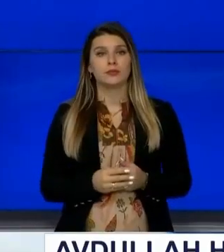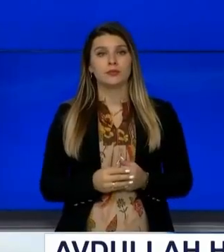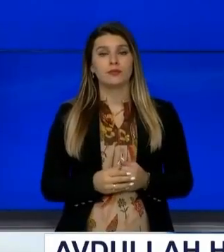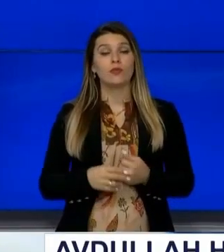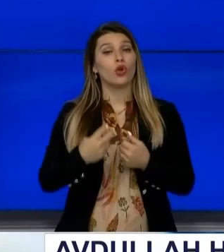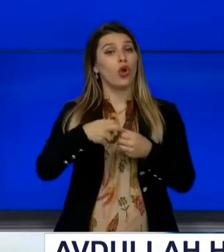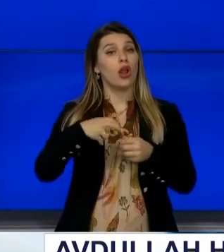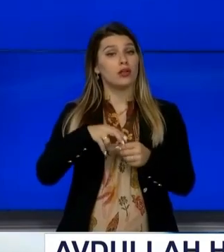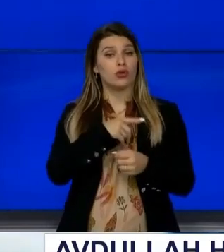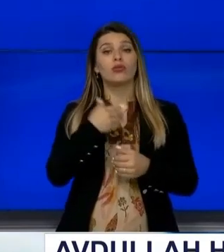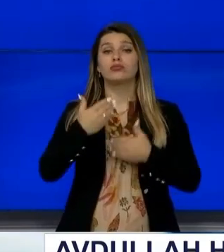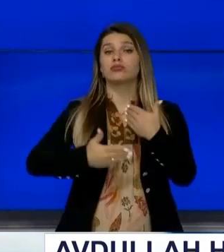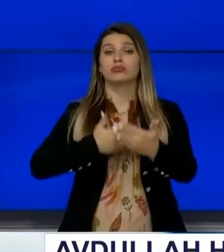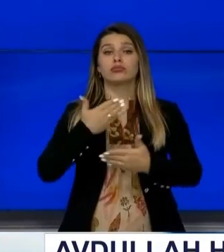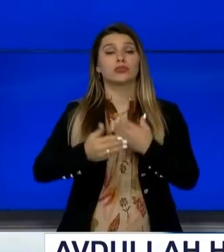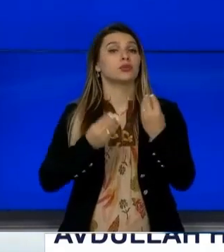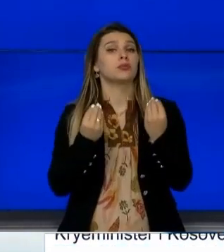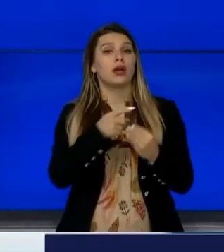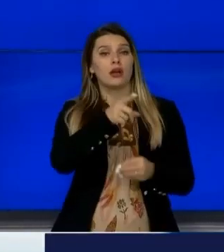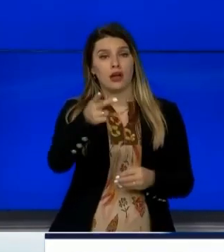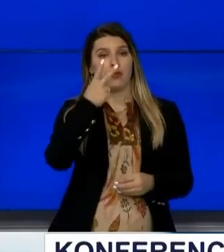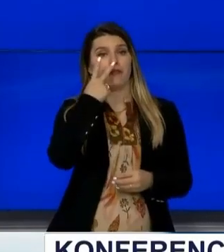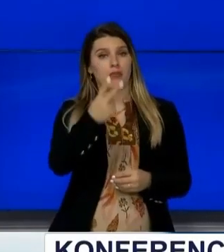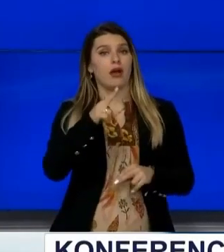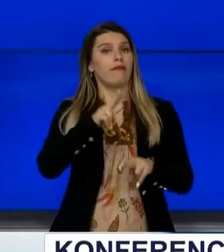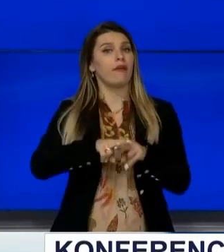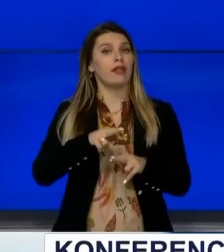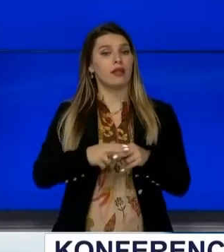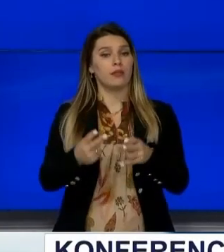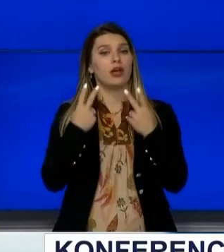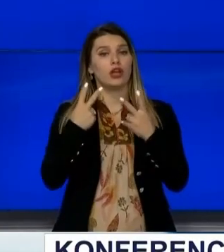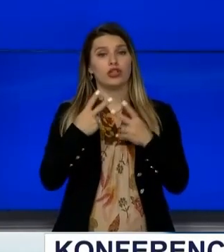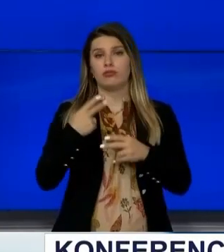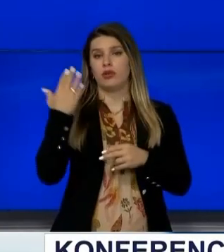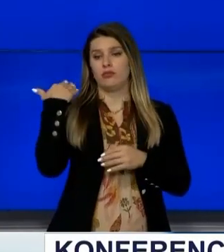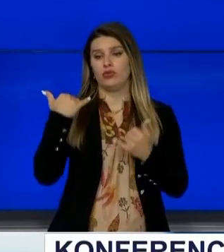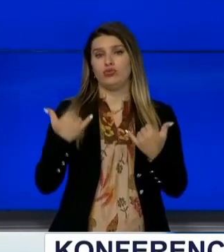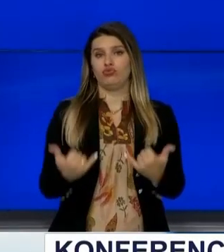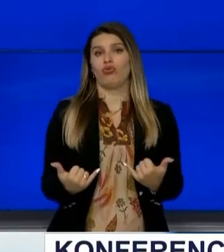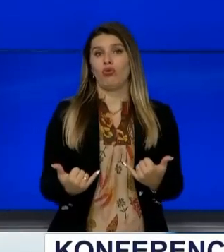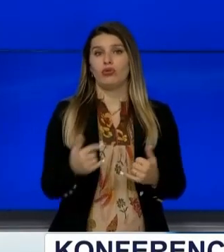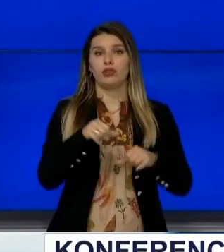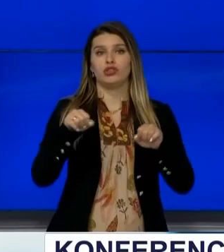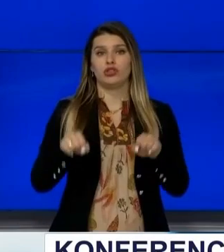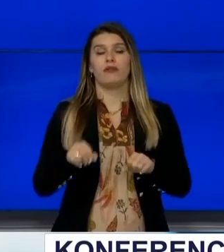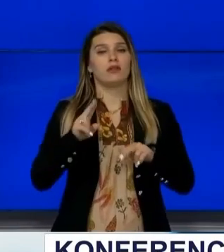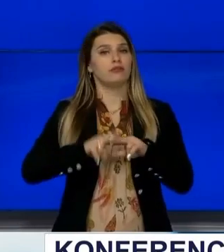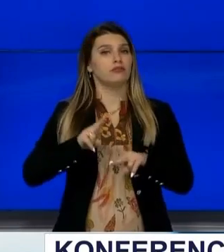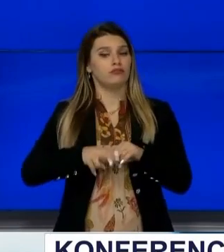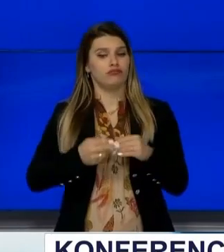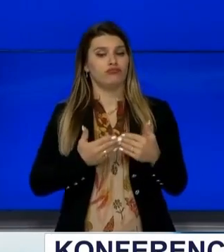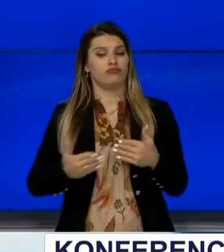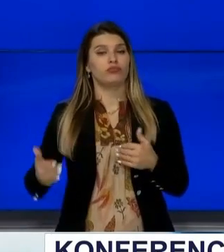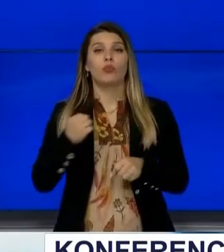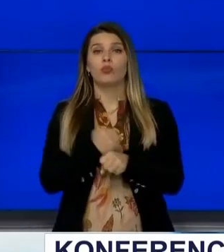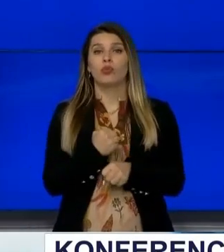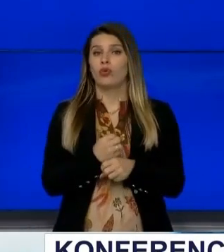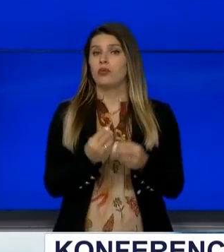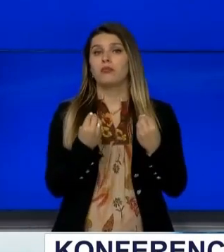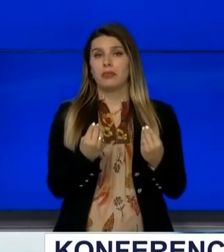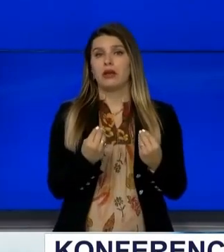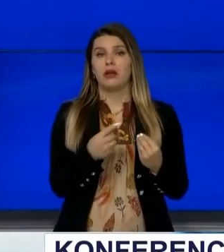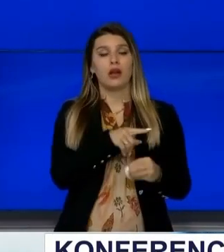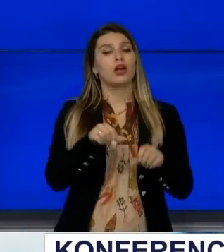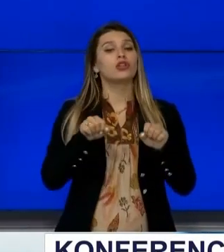funksionu, ju i patë të të vendimet të rëndësishme që i morëm sot qeveria është stabile Pra që kosa është qeveria